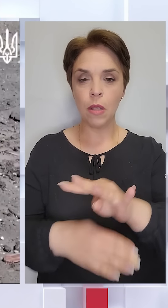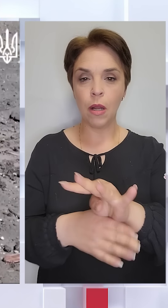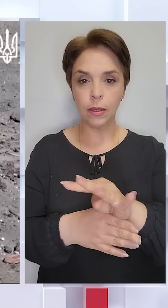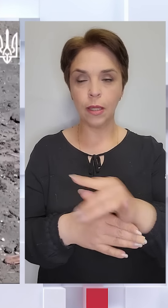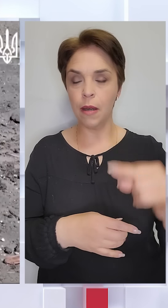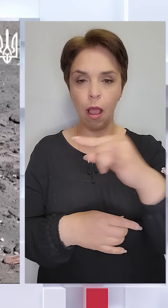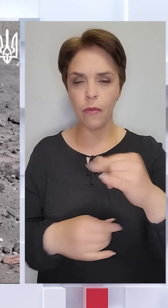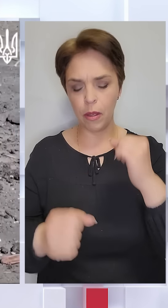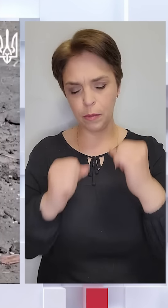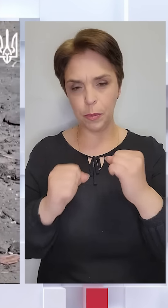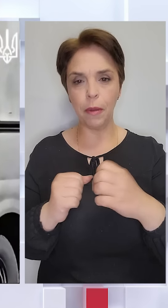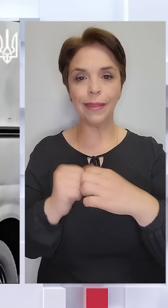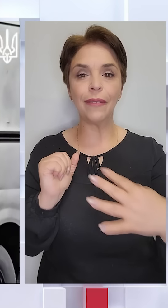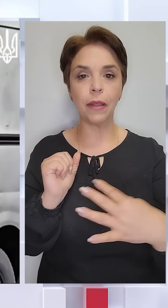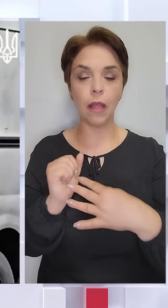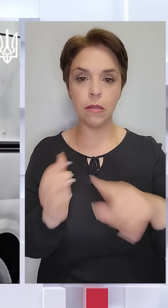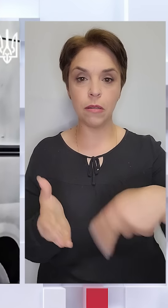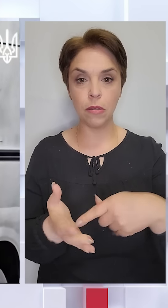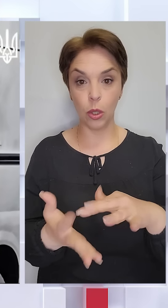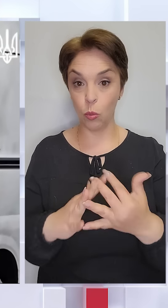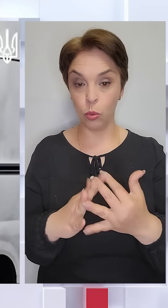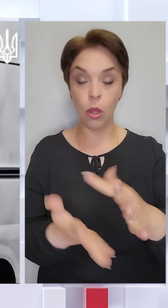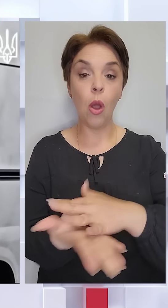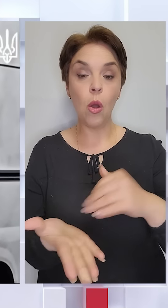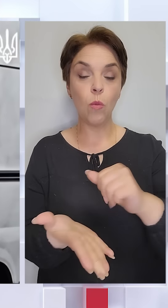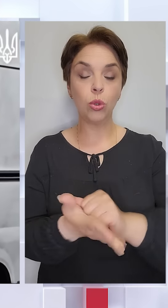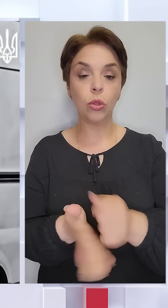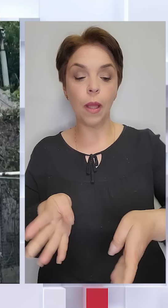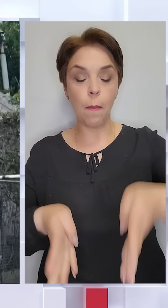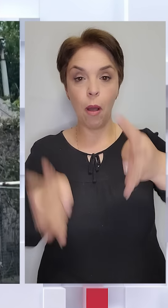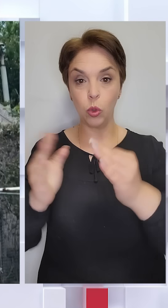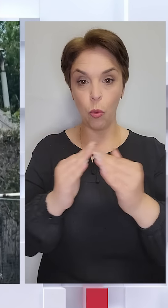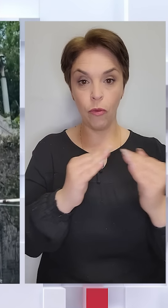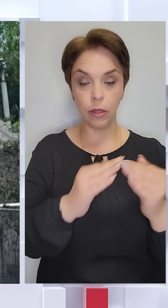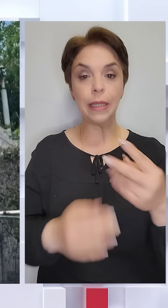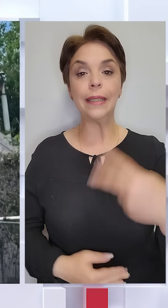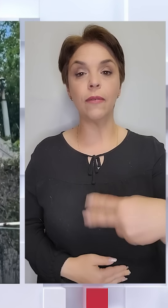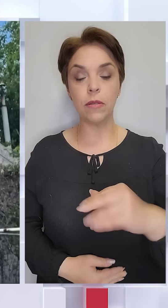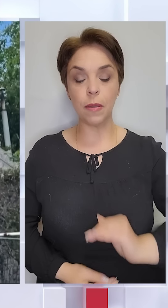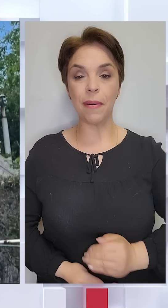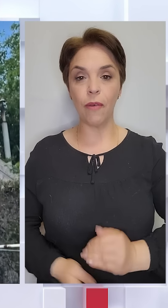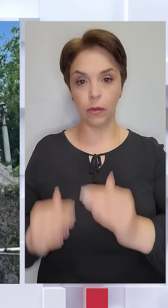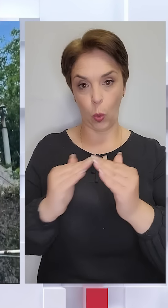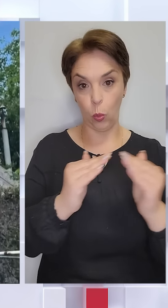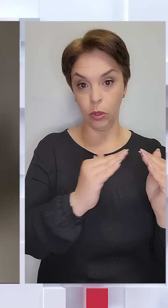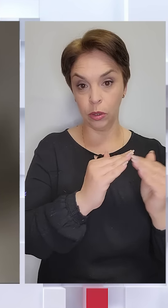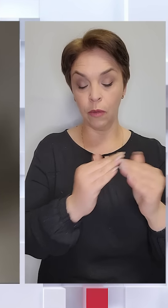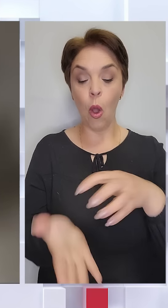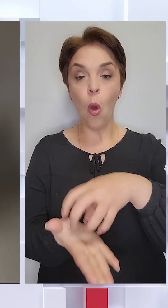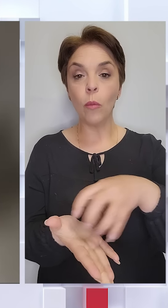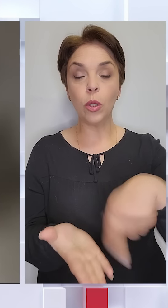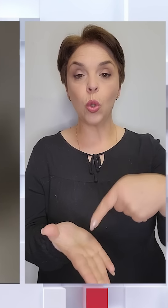та авіації обстріляли 19 населених пунктів. Пошкодили багатоповерхівку і два десятки приватних будинків, об'єкти